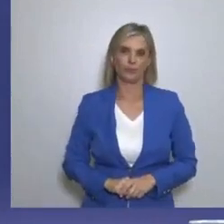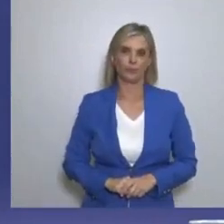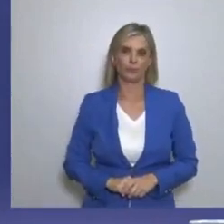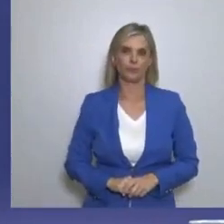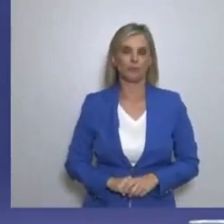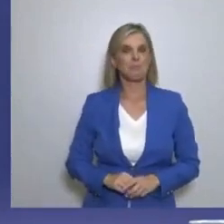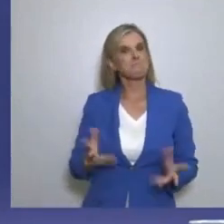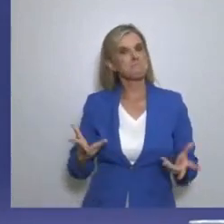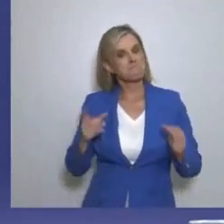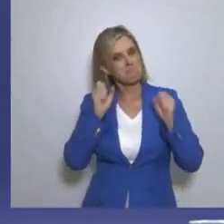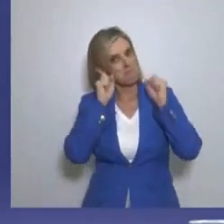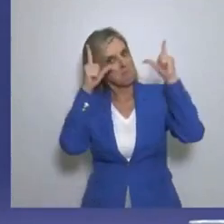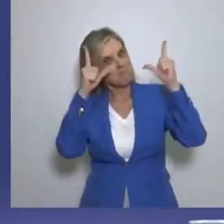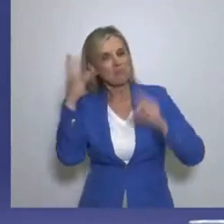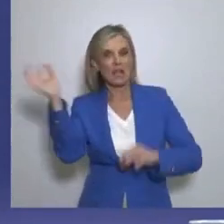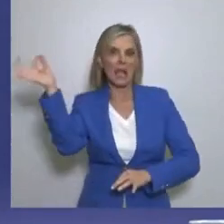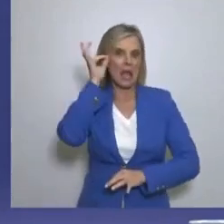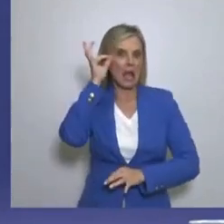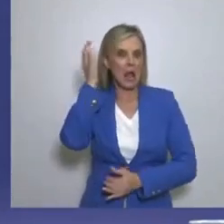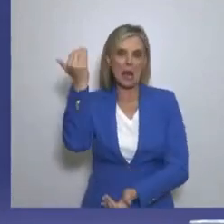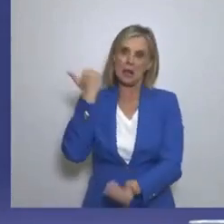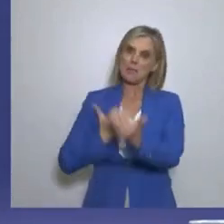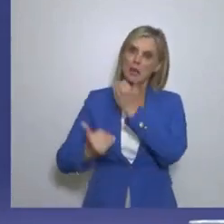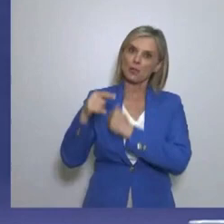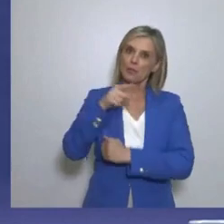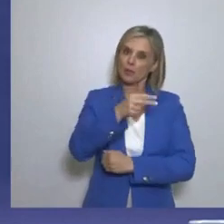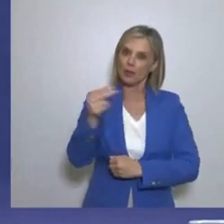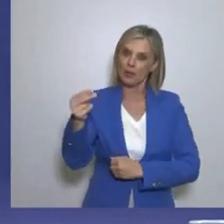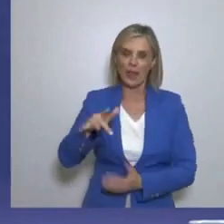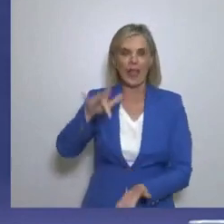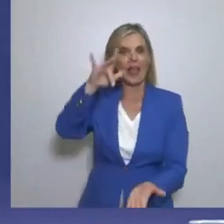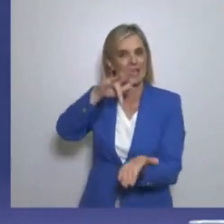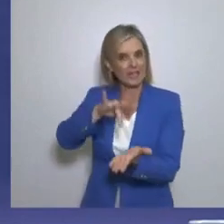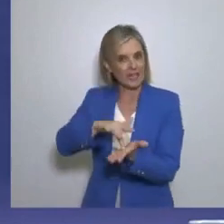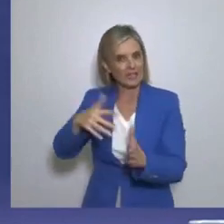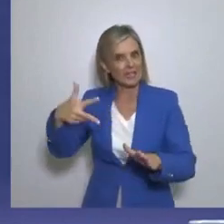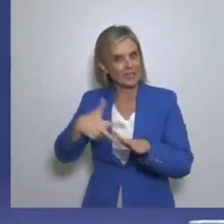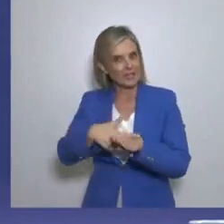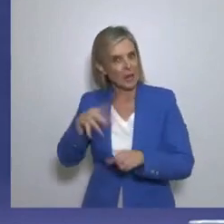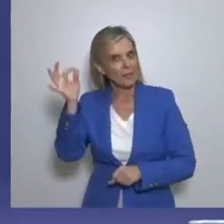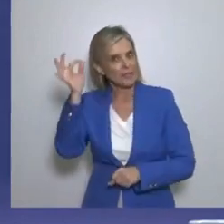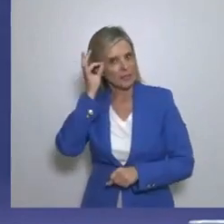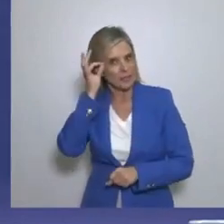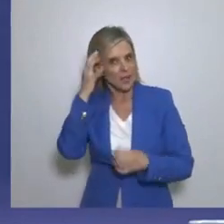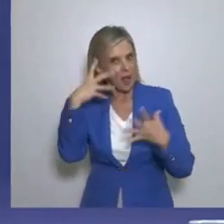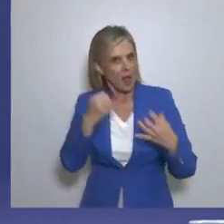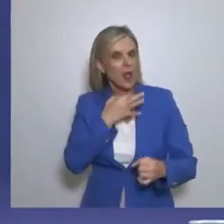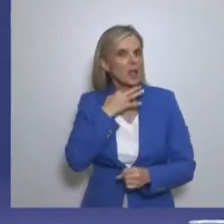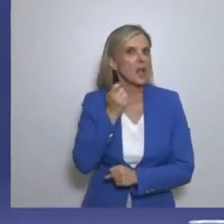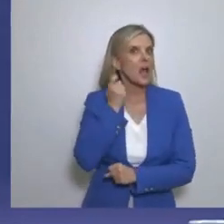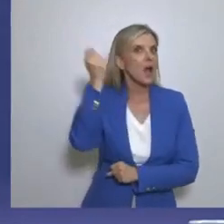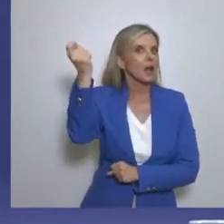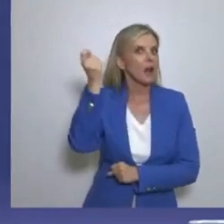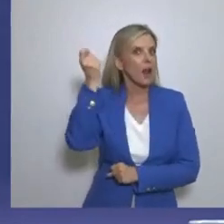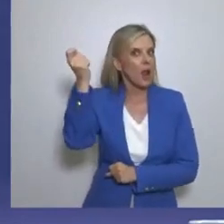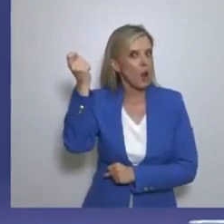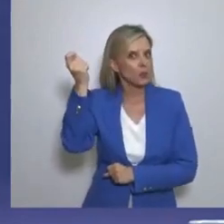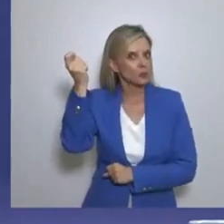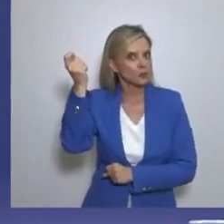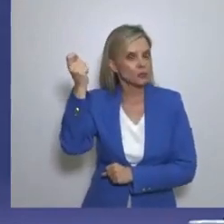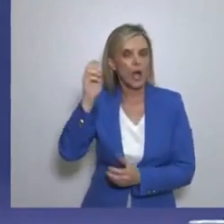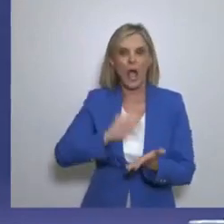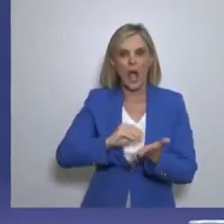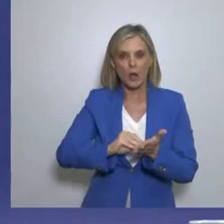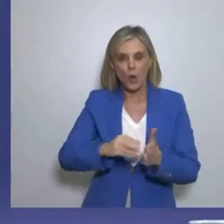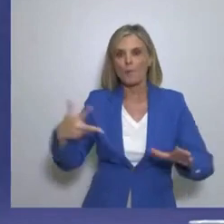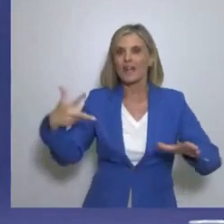ρωτάνε κάτι τέτοιο θα τους πω ότι η Κεντρική Τράπεζα της Γαλλίας κάνει χρέη της Κεντρικής Τράπεζας της Ευρώπης και ότι η Ευρώπη δεν